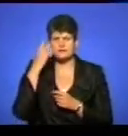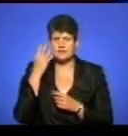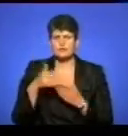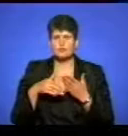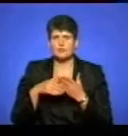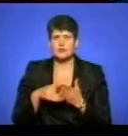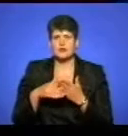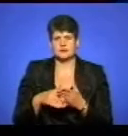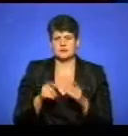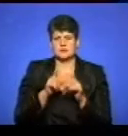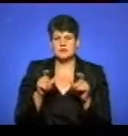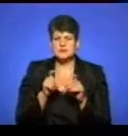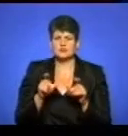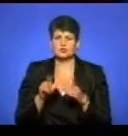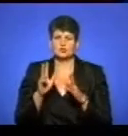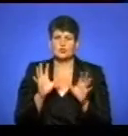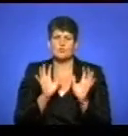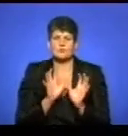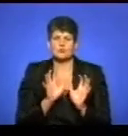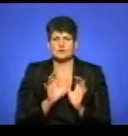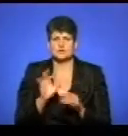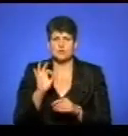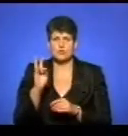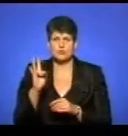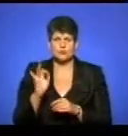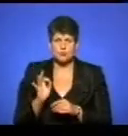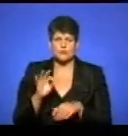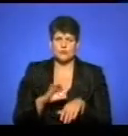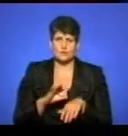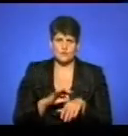онкохворих. Я прийшов в Сполучені Штати, Австралію і тепер у Європі.